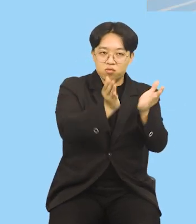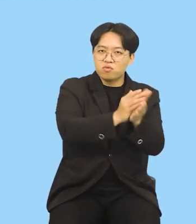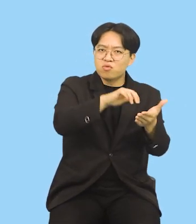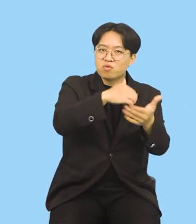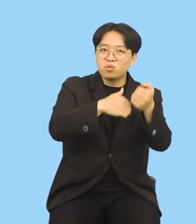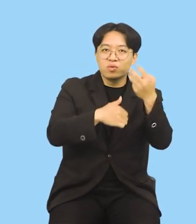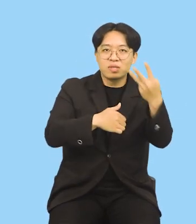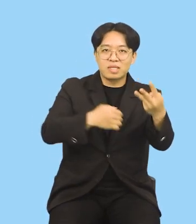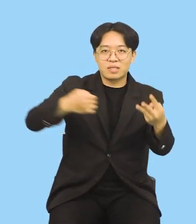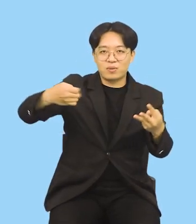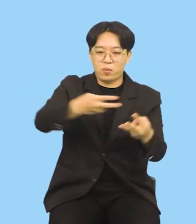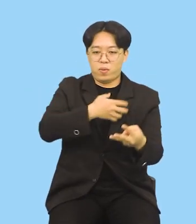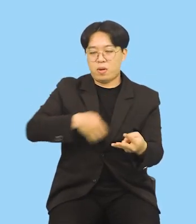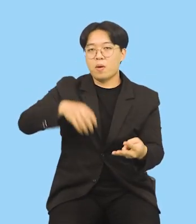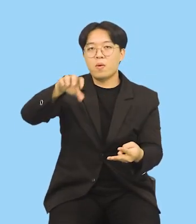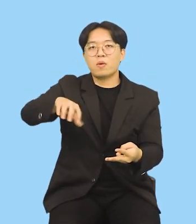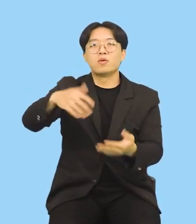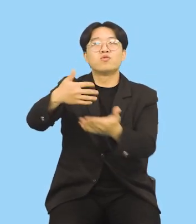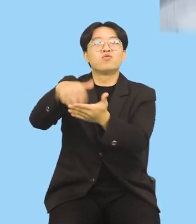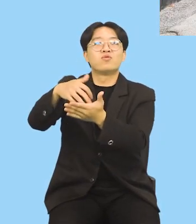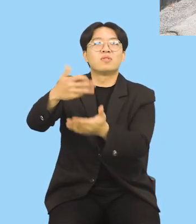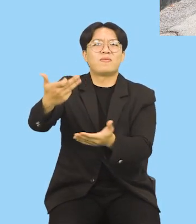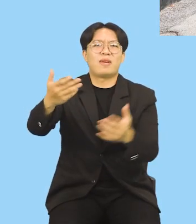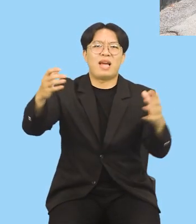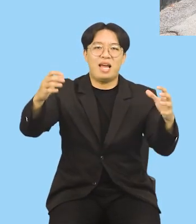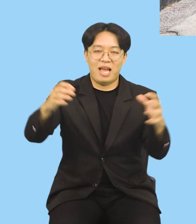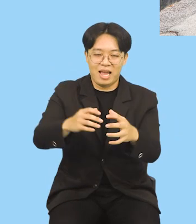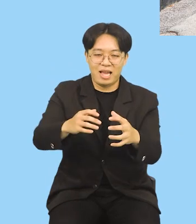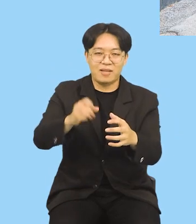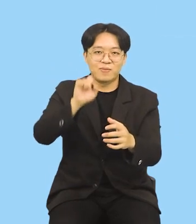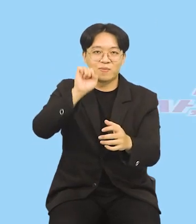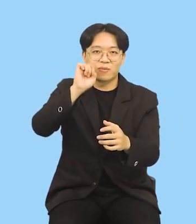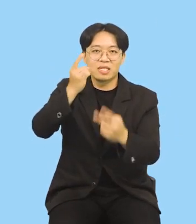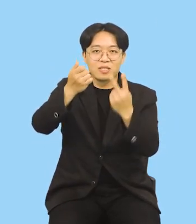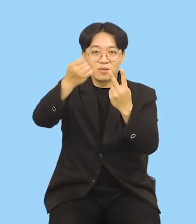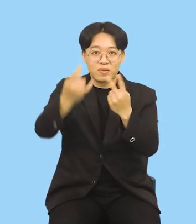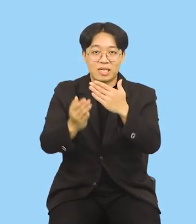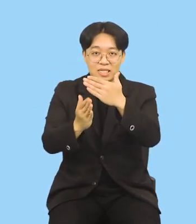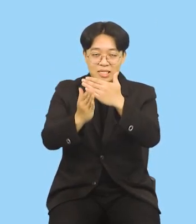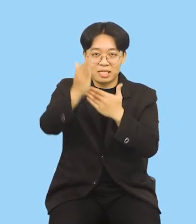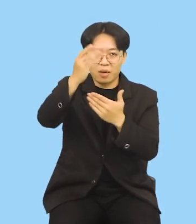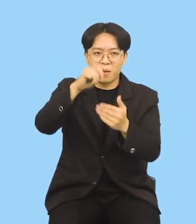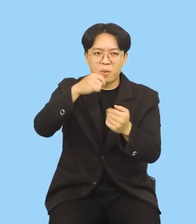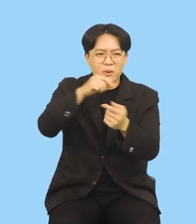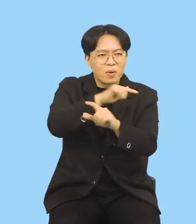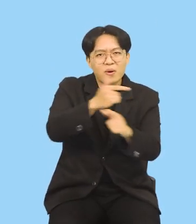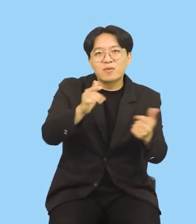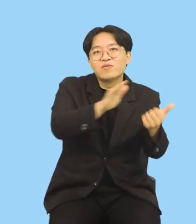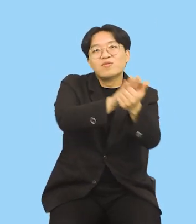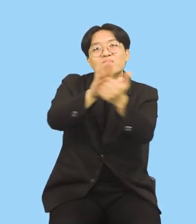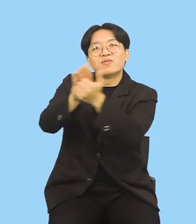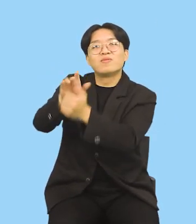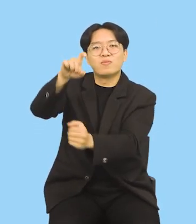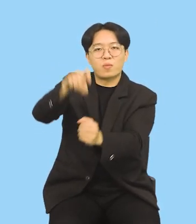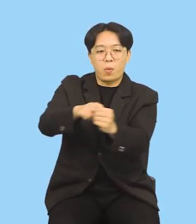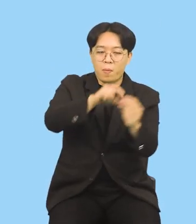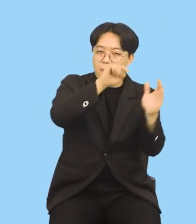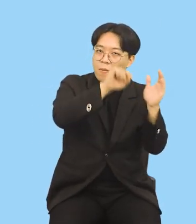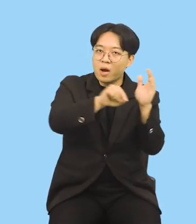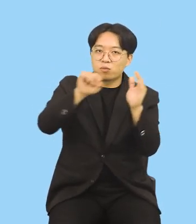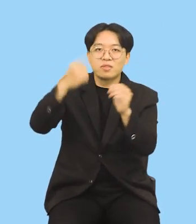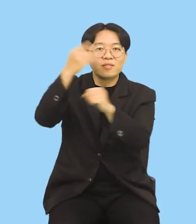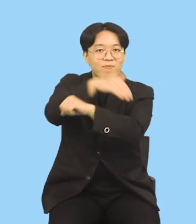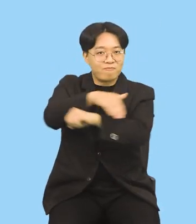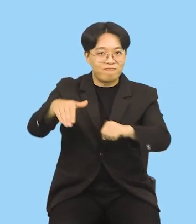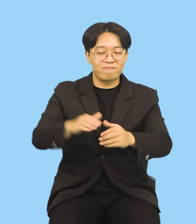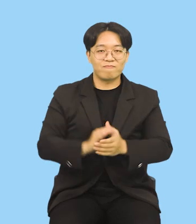부서와 18개 행정복지센터에 골목상권을 배정해서 매월 2회 이상 식사나 회식, 간담회 등을